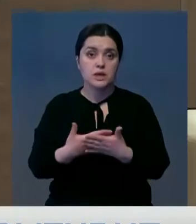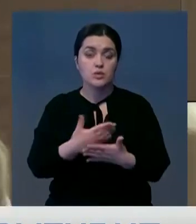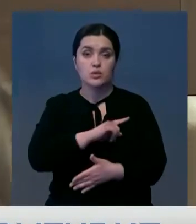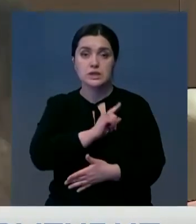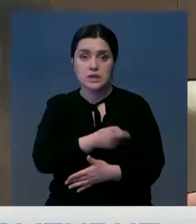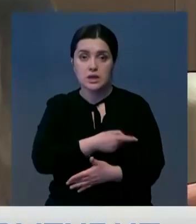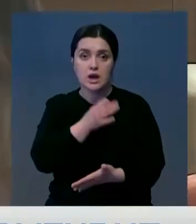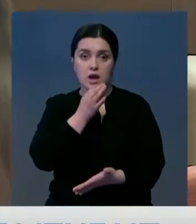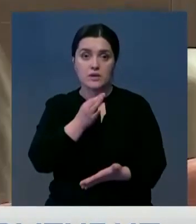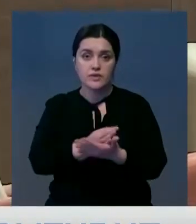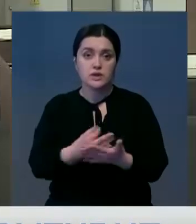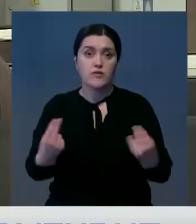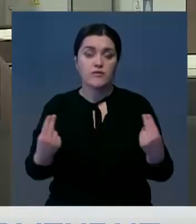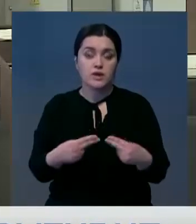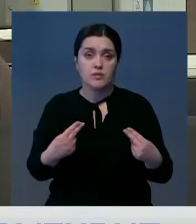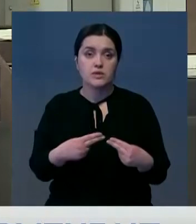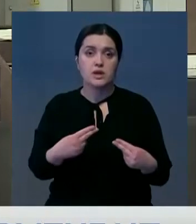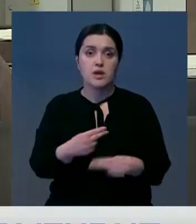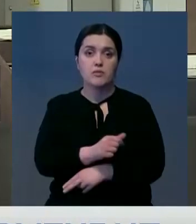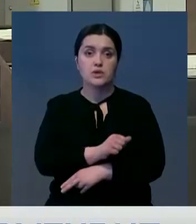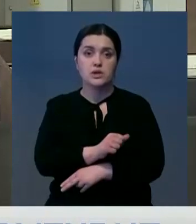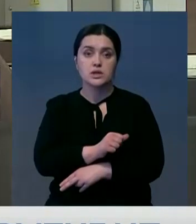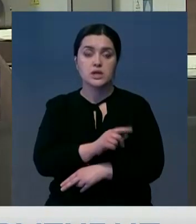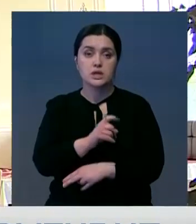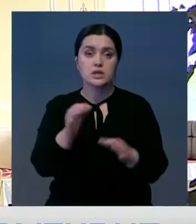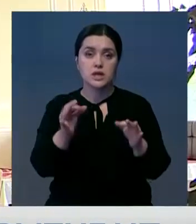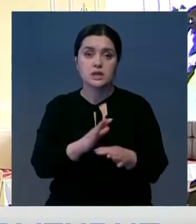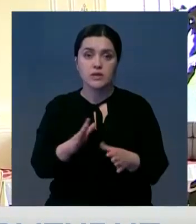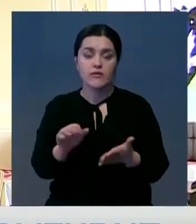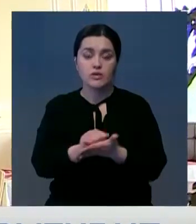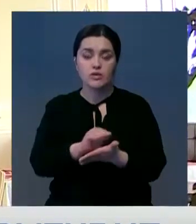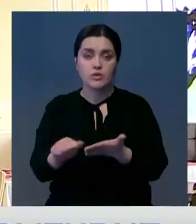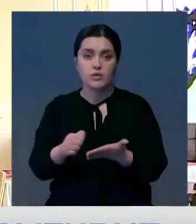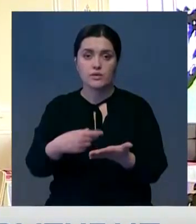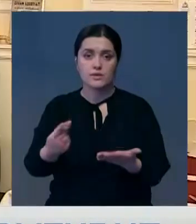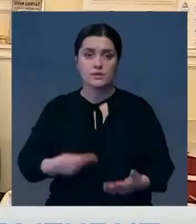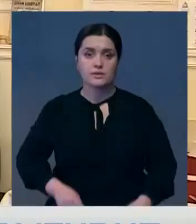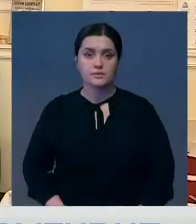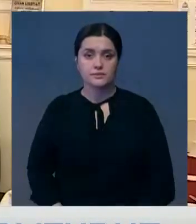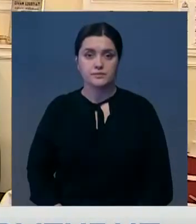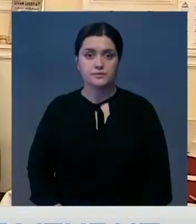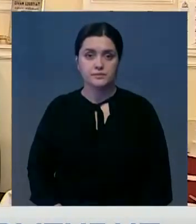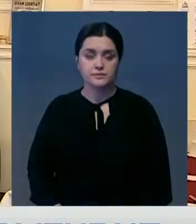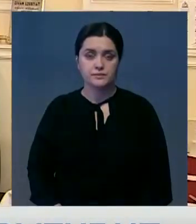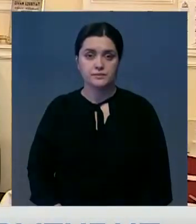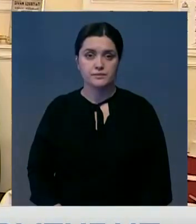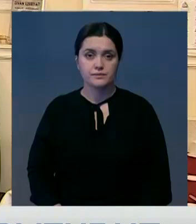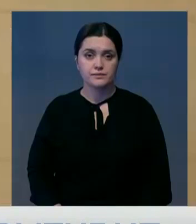предлагается усилить административную ответственность в таможенной сфере за недостоверное декларирование товаров.